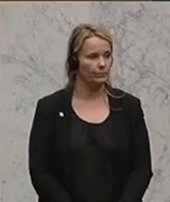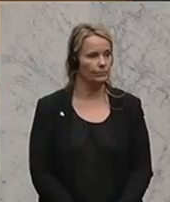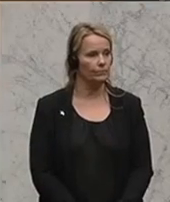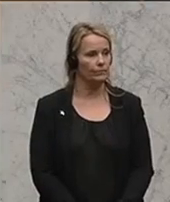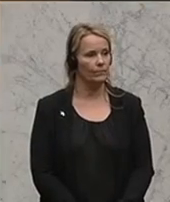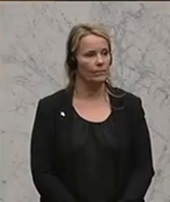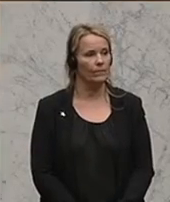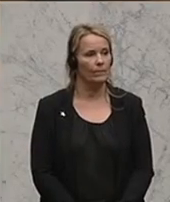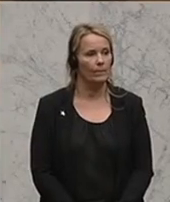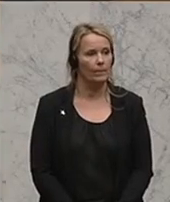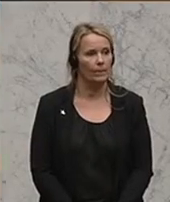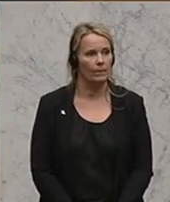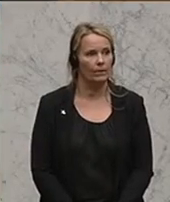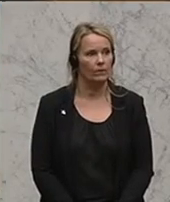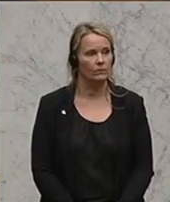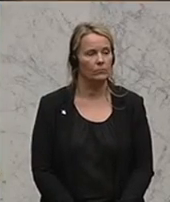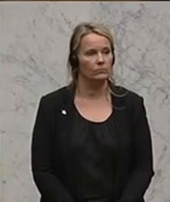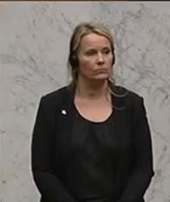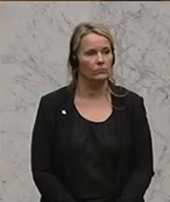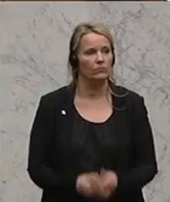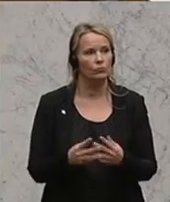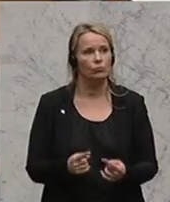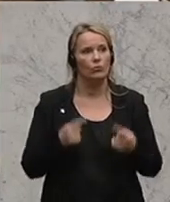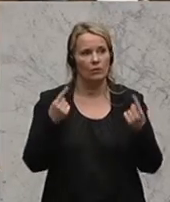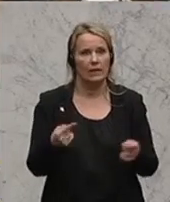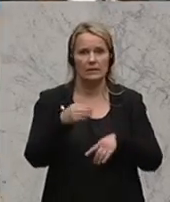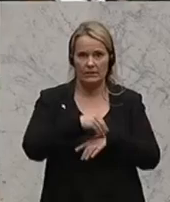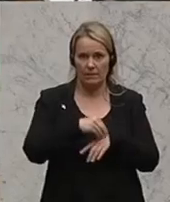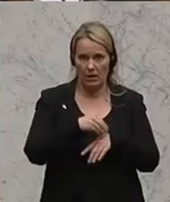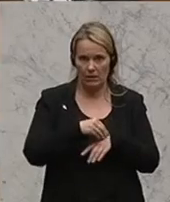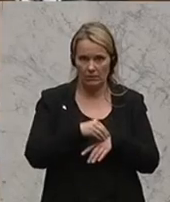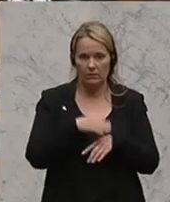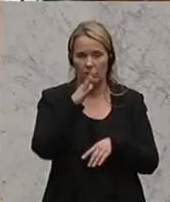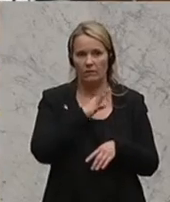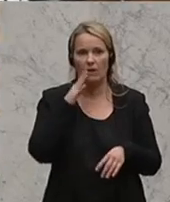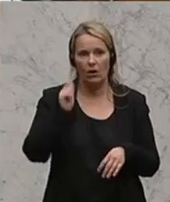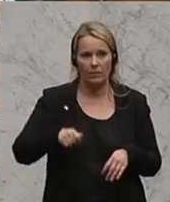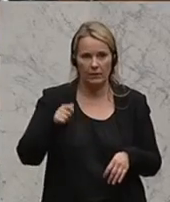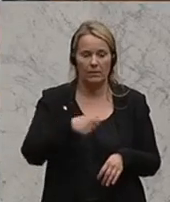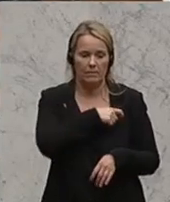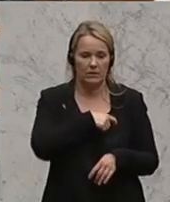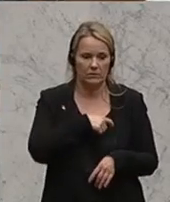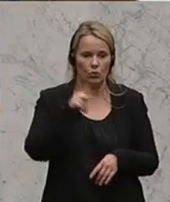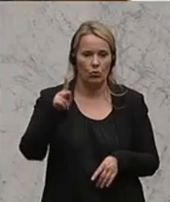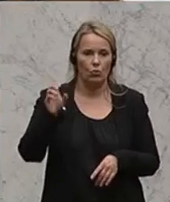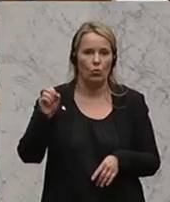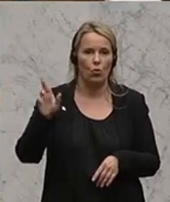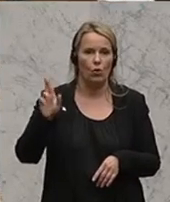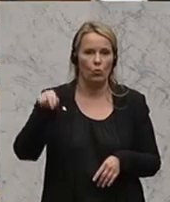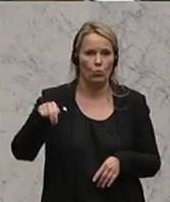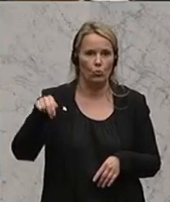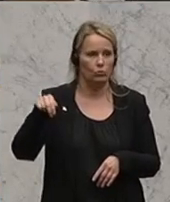Für einen sauberen Weg, Misshandlungsfälle bei der Exekutive aufzuarbeiten, plädiert Beate Meilel-Reisinger, die